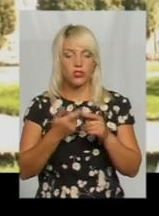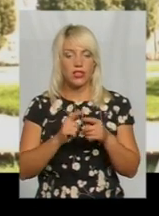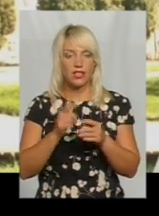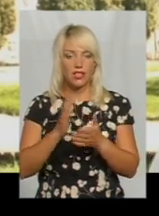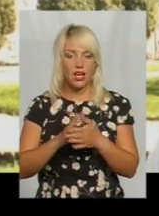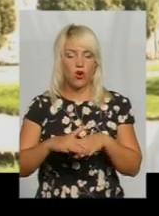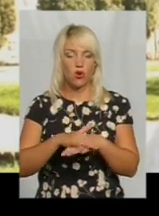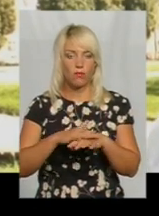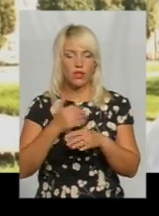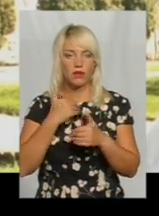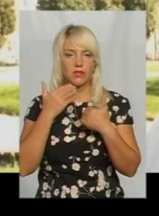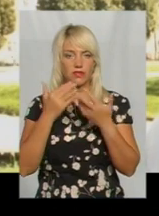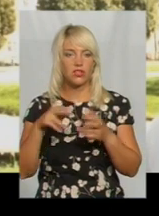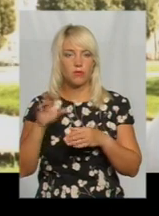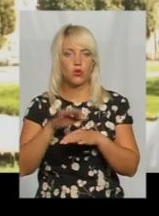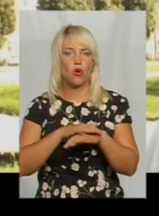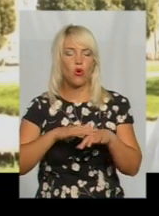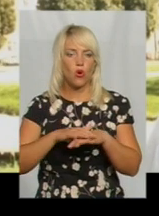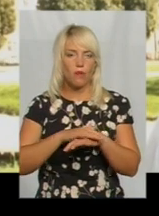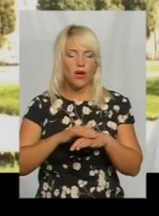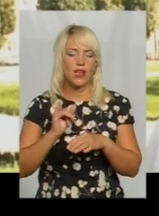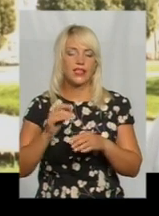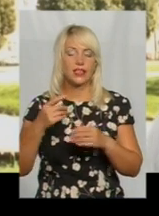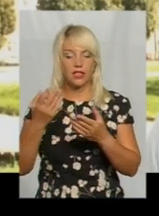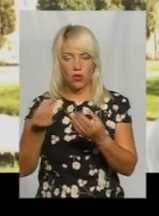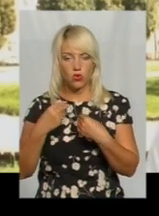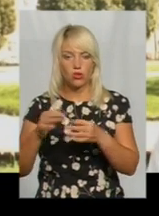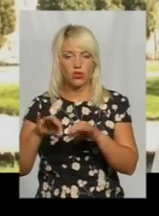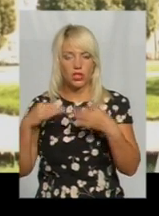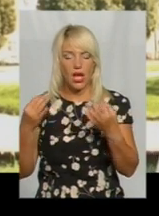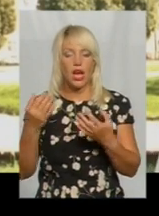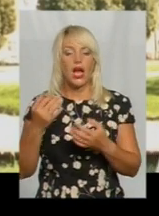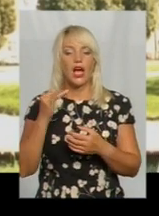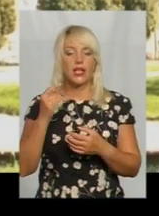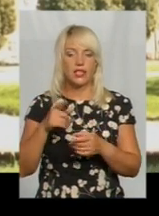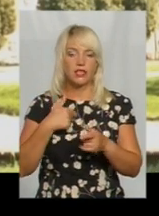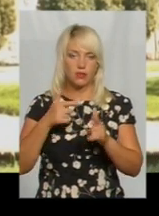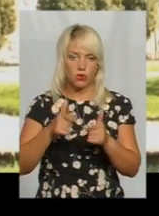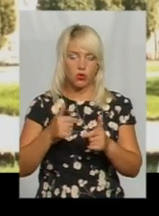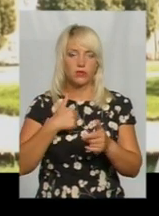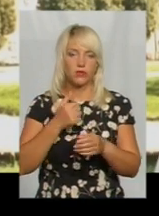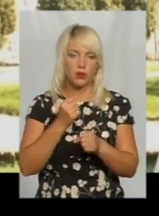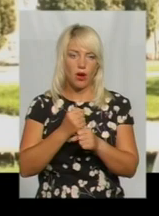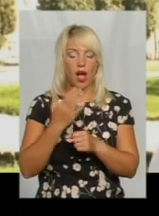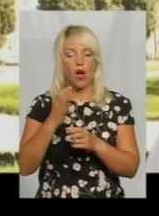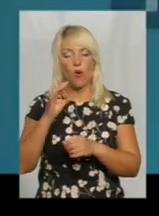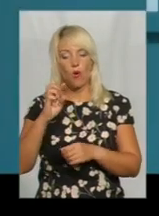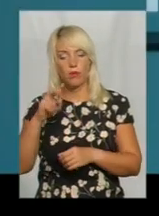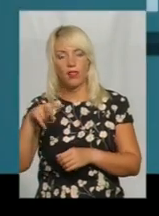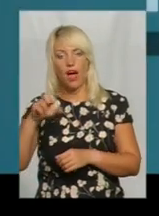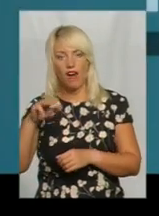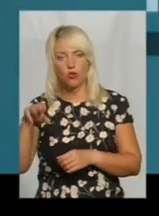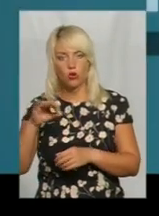до громади, громада вирішує на сесії, дає право тоді на виріжку цих дерев. Якщо це облавтодор, значить за облавтодором сподівається угода і вирізається.